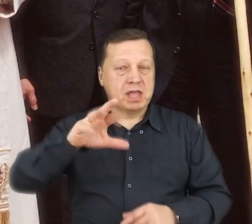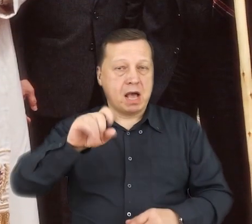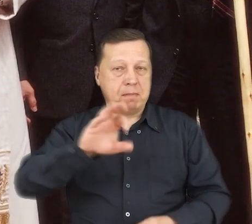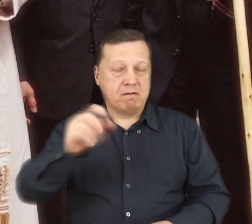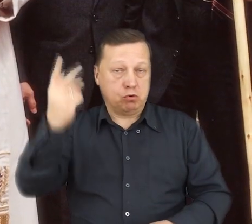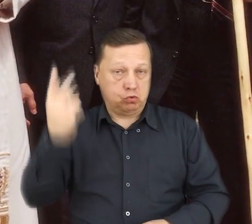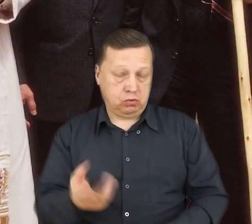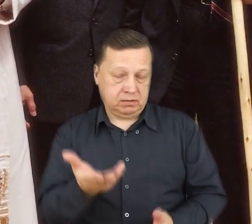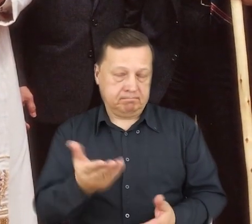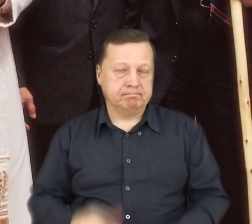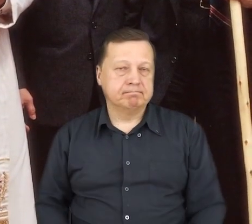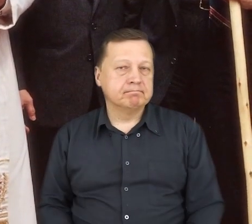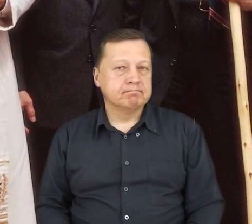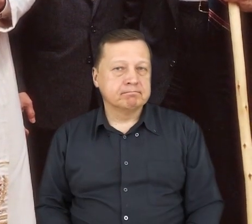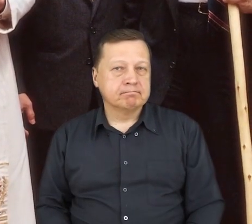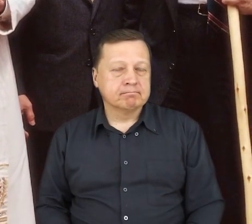Pawła II.